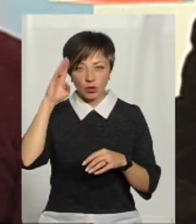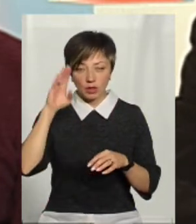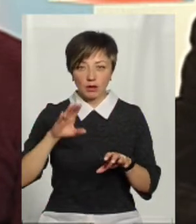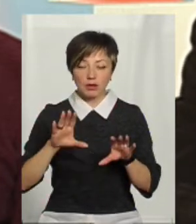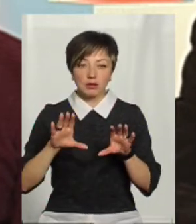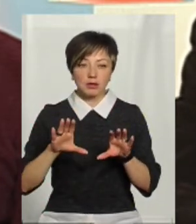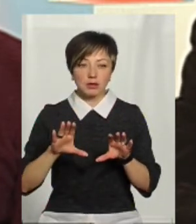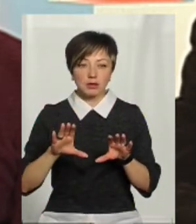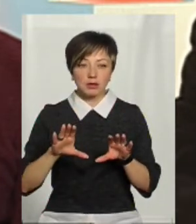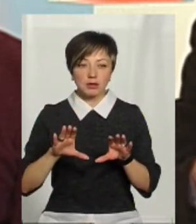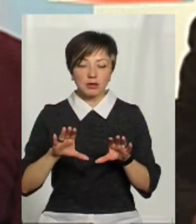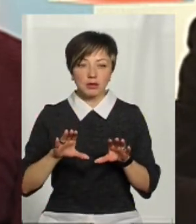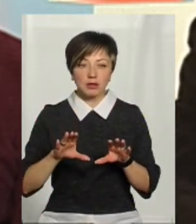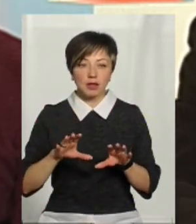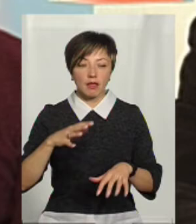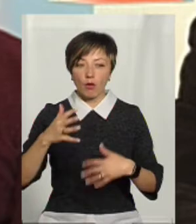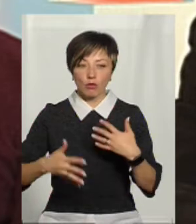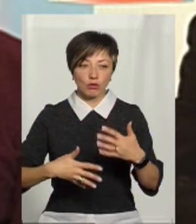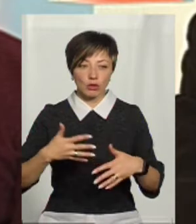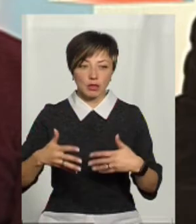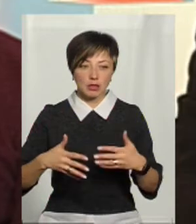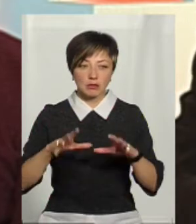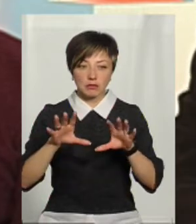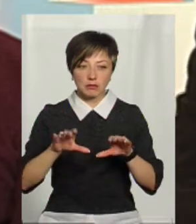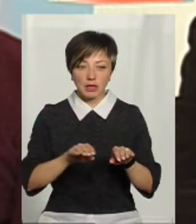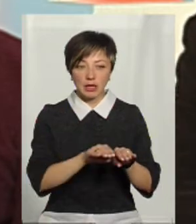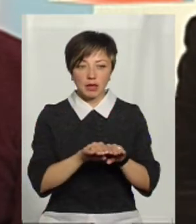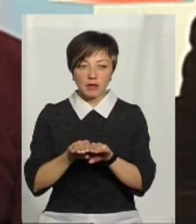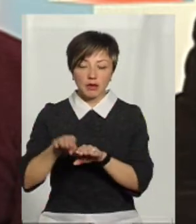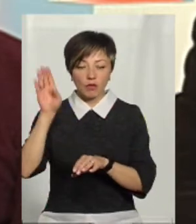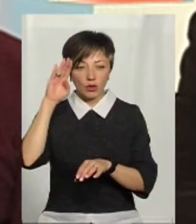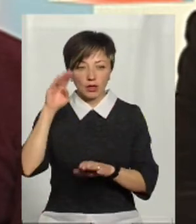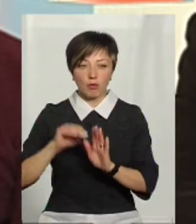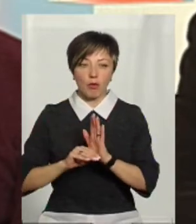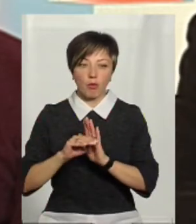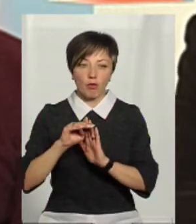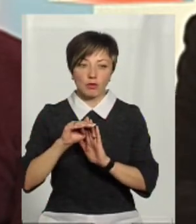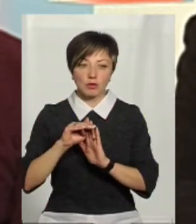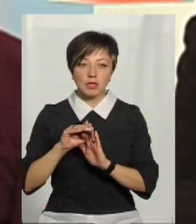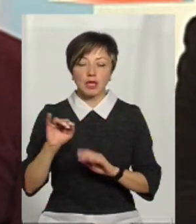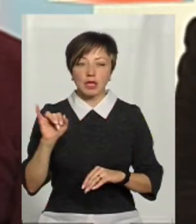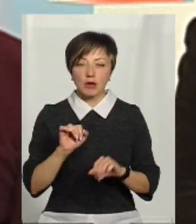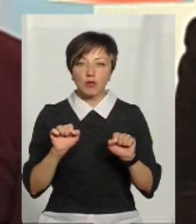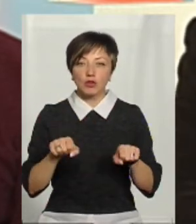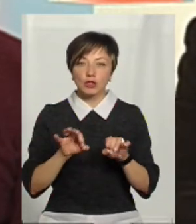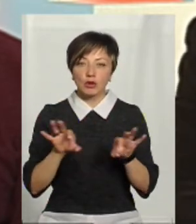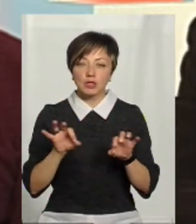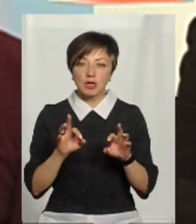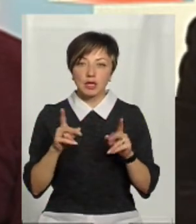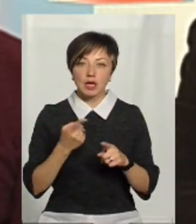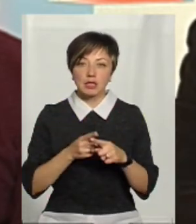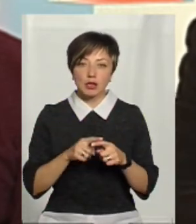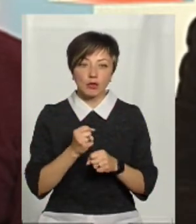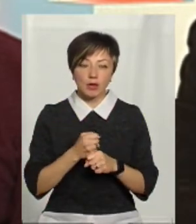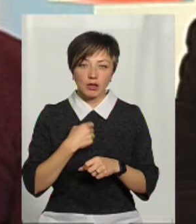не бурлить, так можна сказати, тоді рівень води поповнюється. Ну, і можна розказувати, як вони це